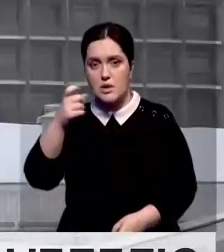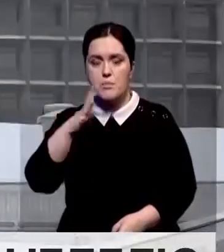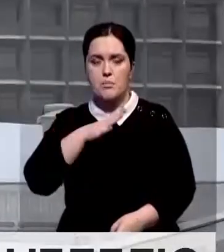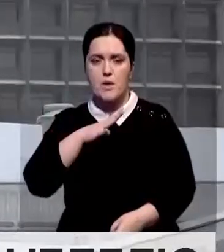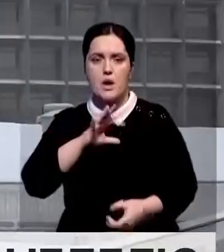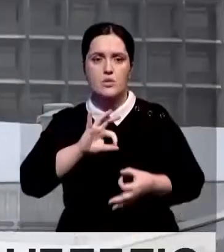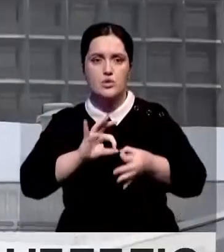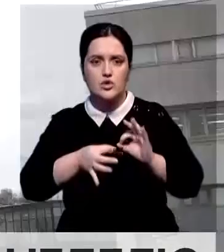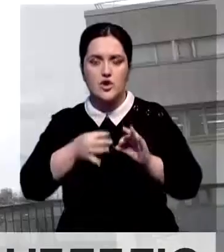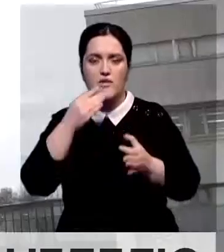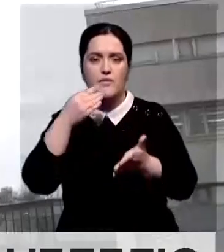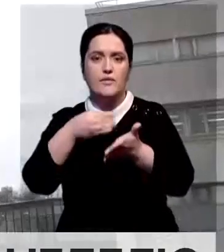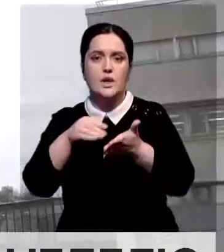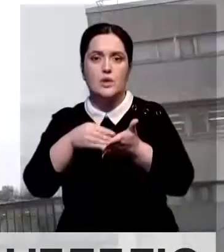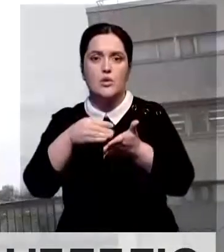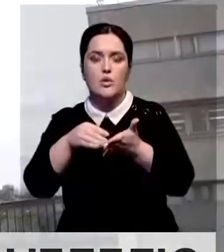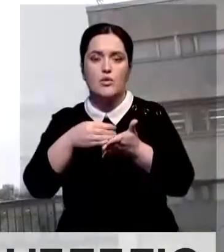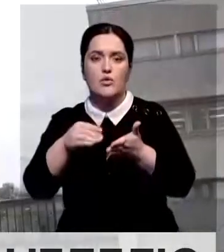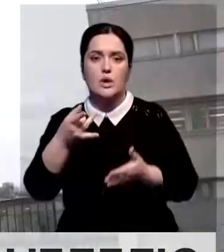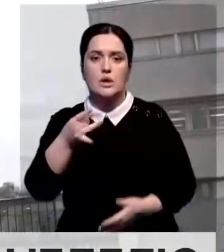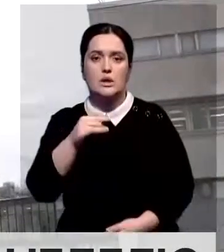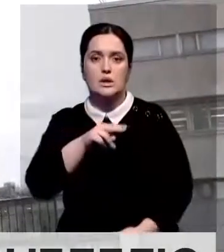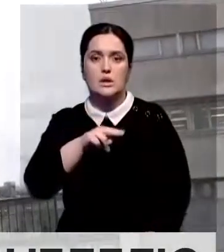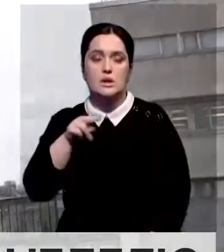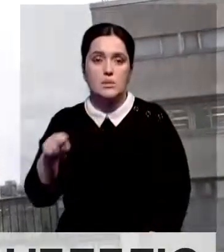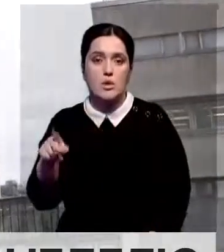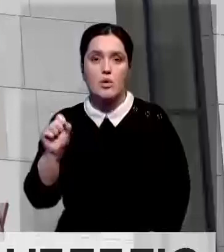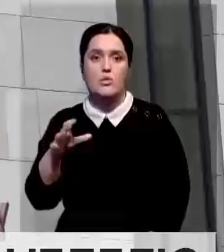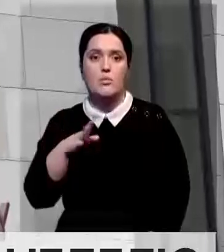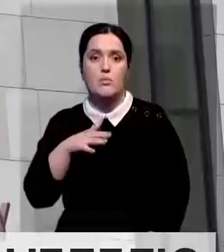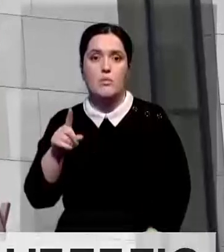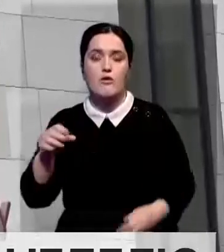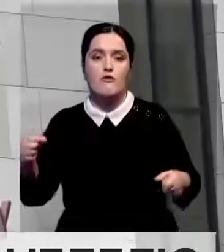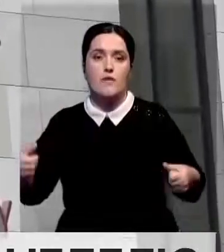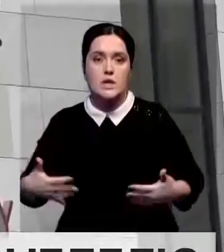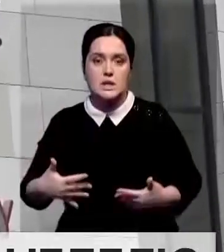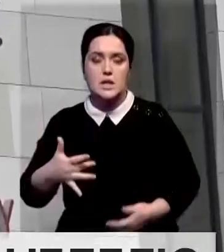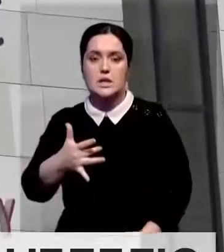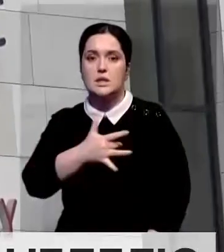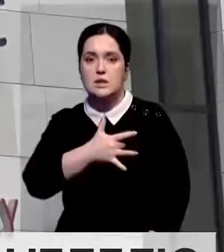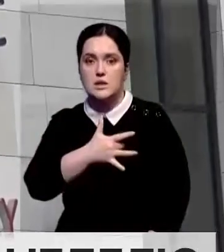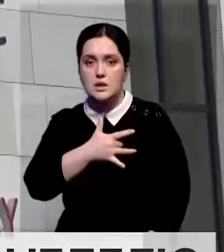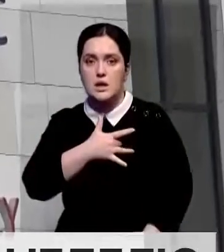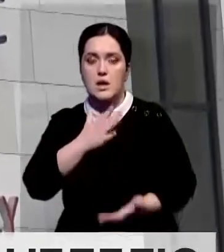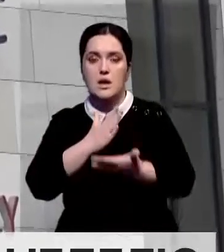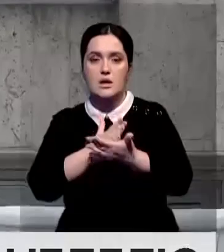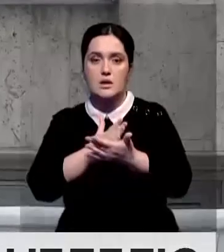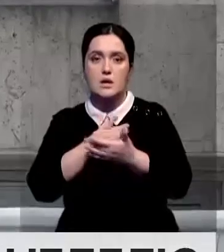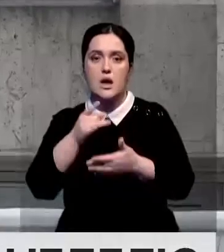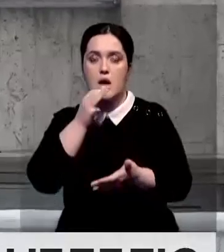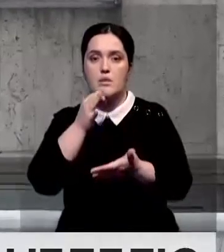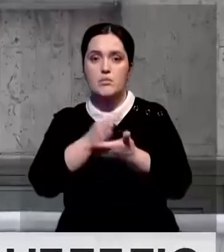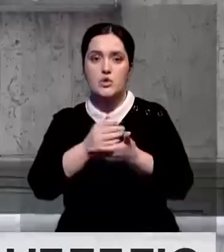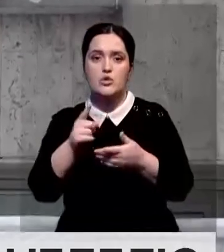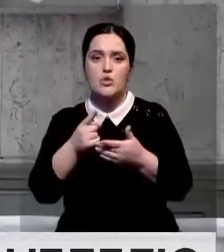Ранее эпидемиологи предупреждали о серьезных осложнениях свиного гриппа. В частности, он может спровоцировать воспаление сердечной мышцы.